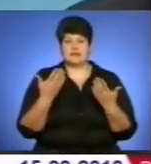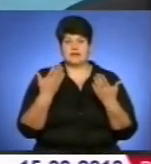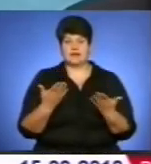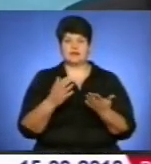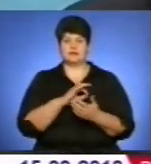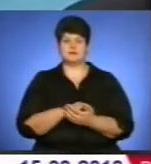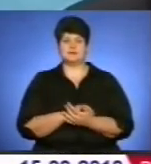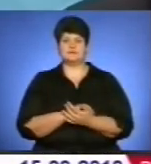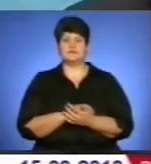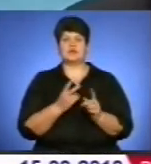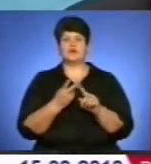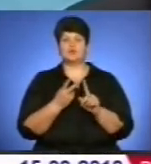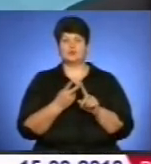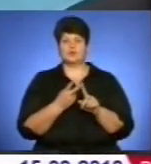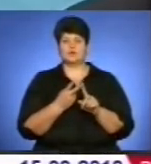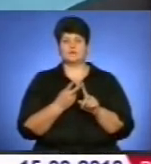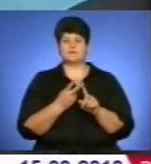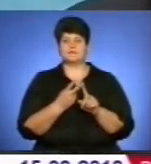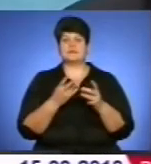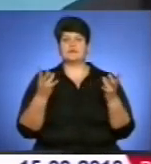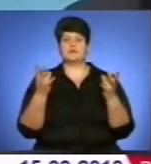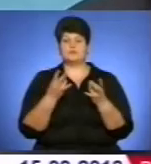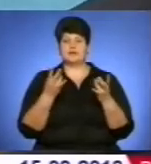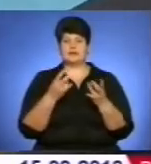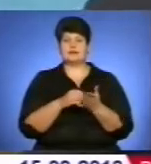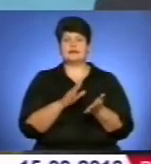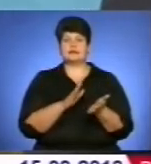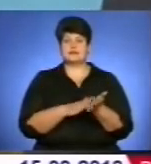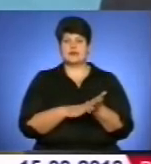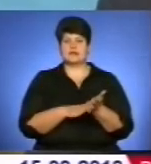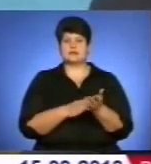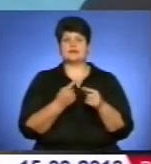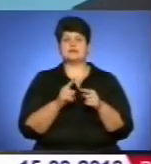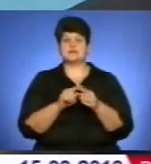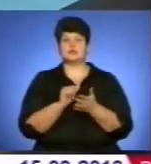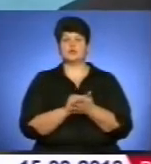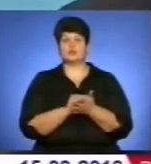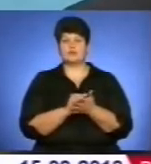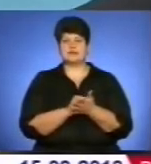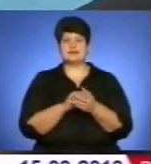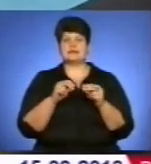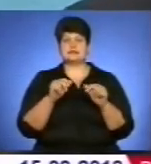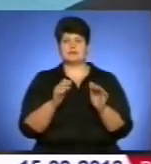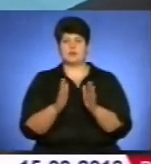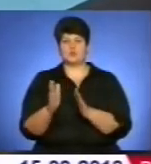подати перелік документів. Сама форма заяви формується самою системою і